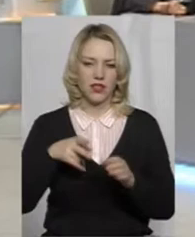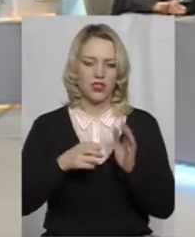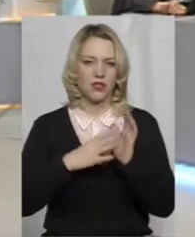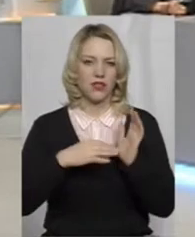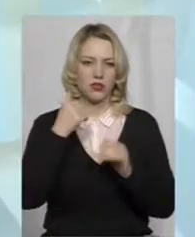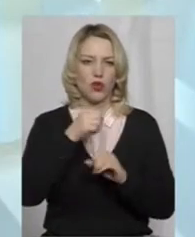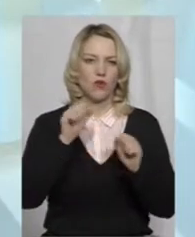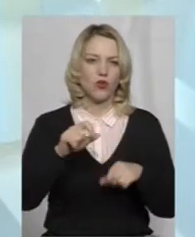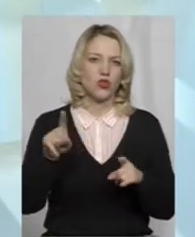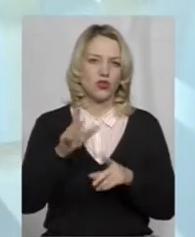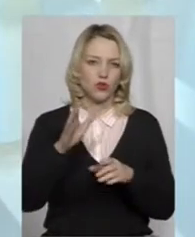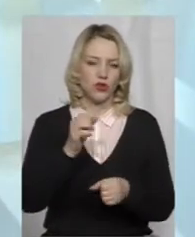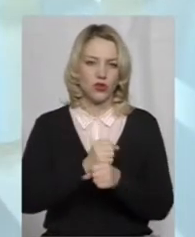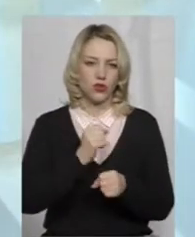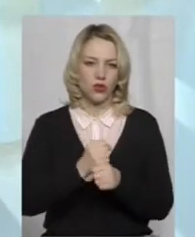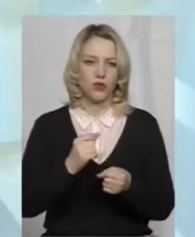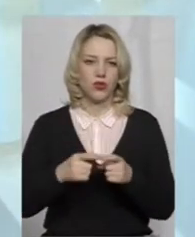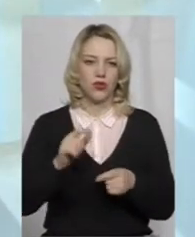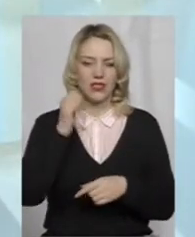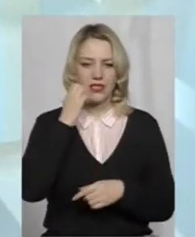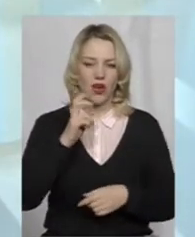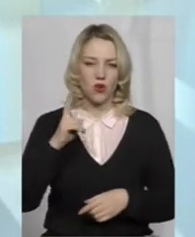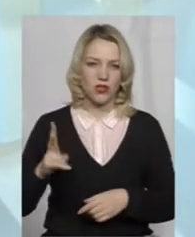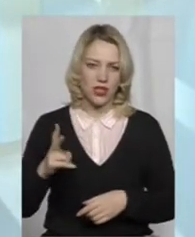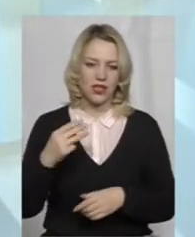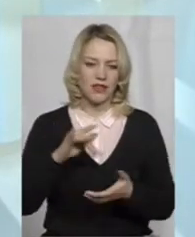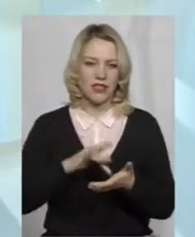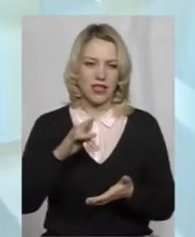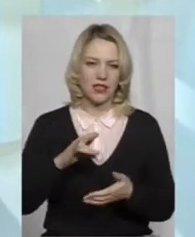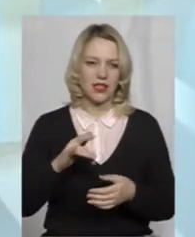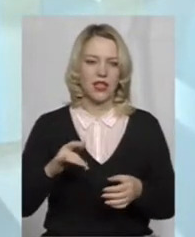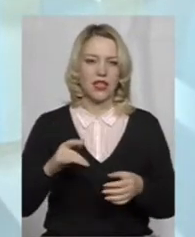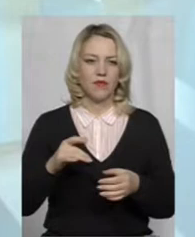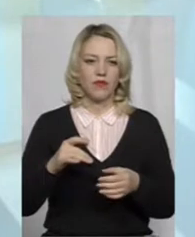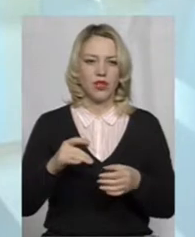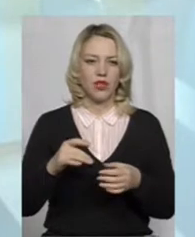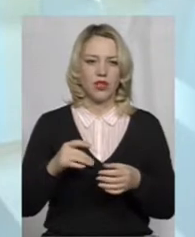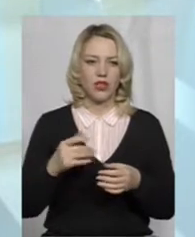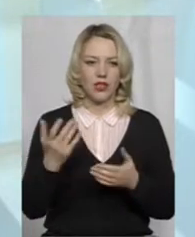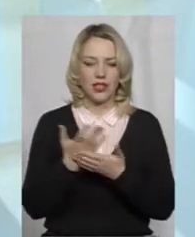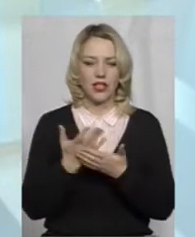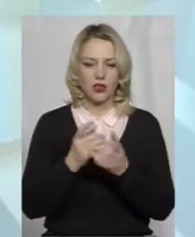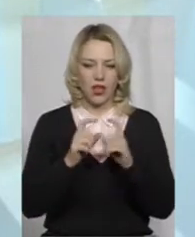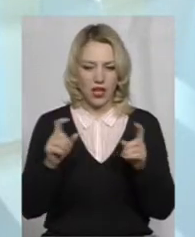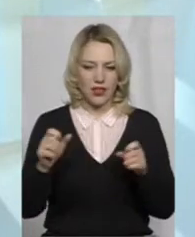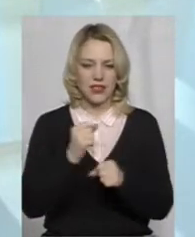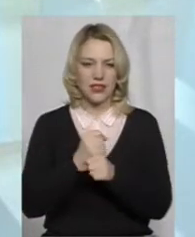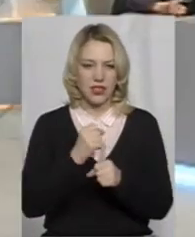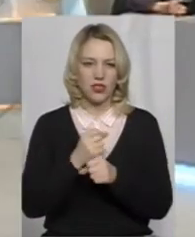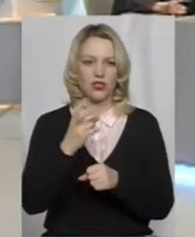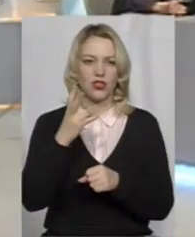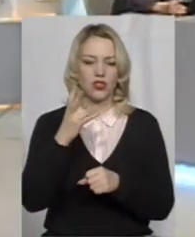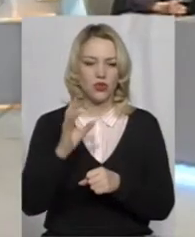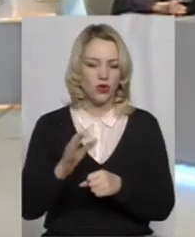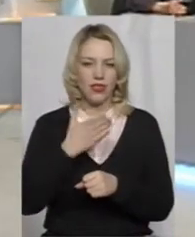.е. може щось буде зроблено. Старокостантиновський – центр «Ктазвілля кіно». Кінотеатр – діючий, але кінопокос не здійснюється.